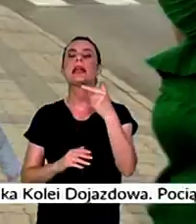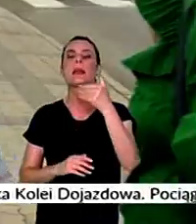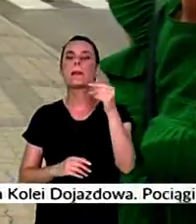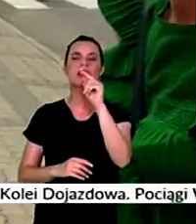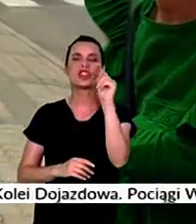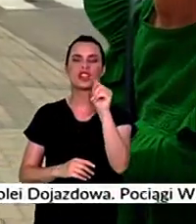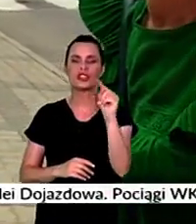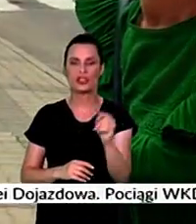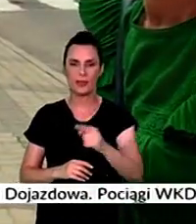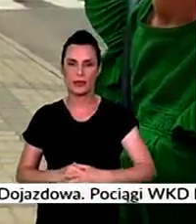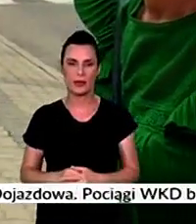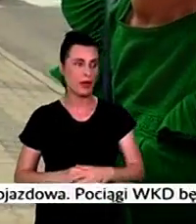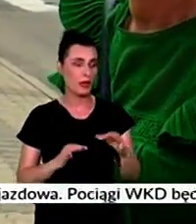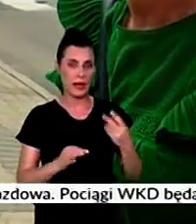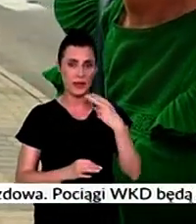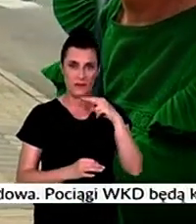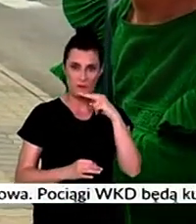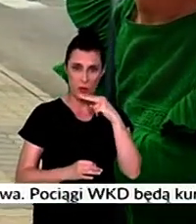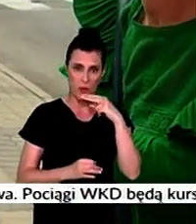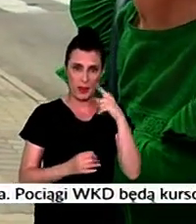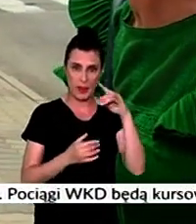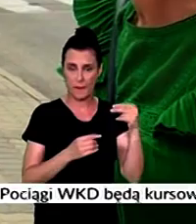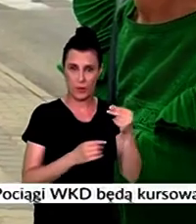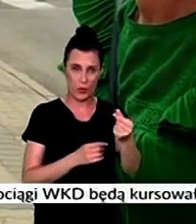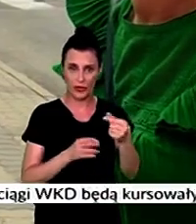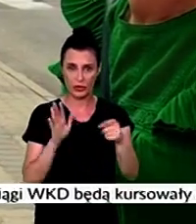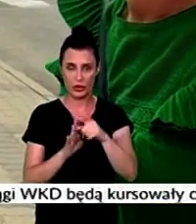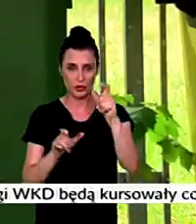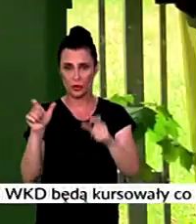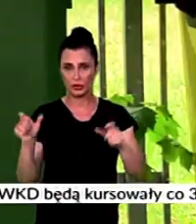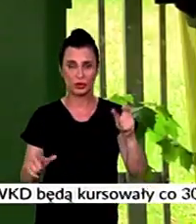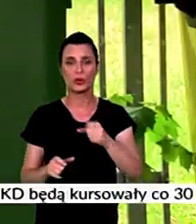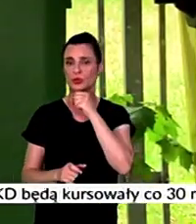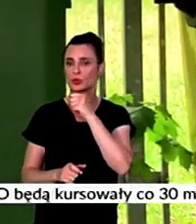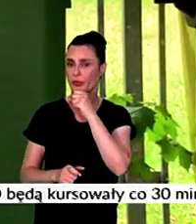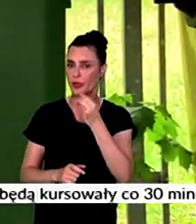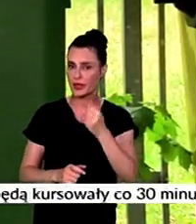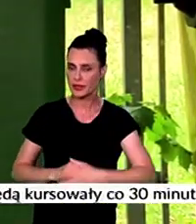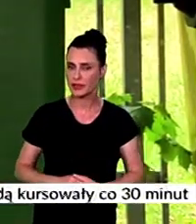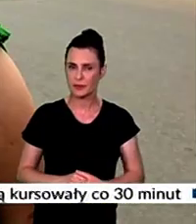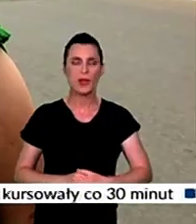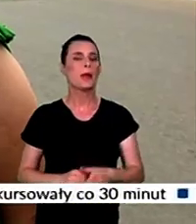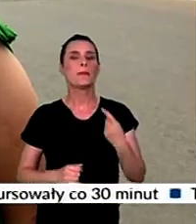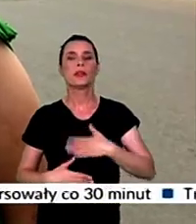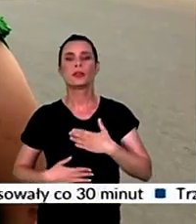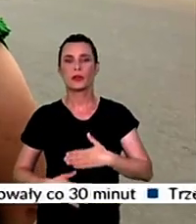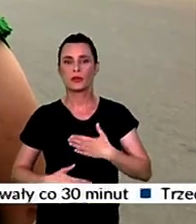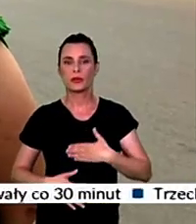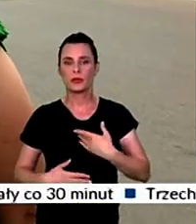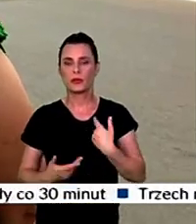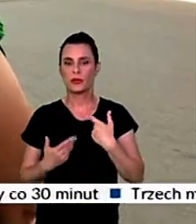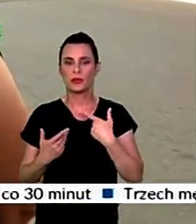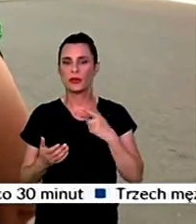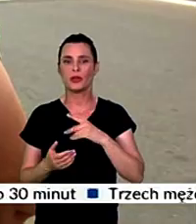wody. To się od metra wody się płaci od osoby i to są duże pieniądze. W latach myśleć, kąpie myje często i